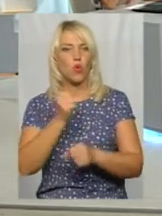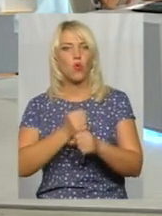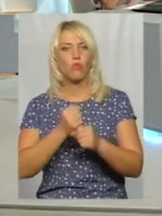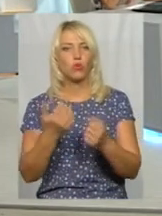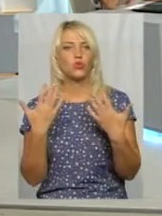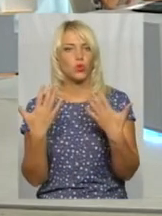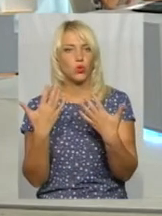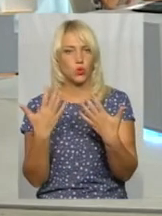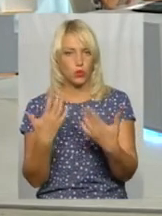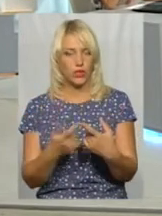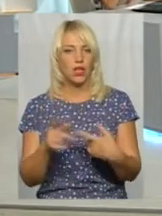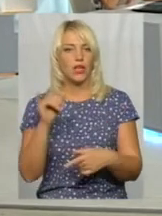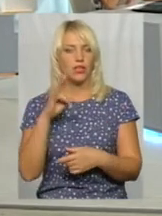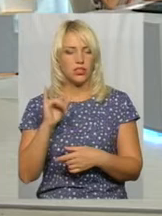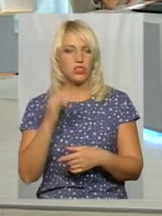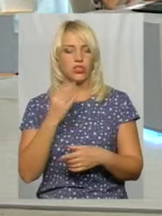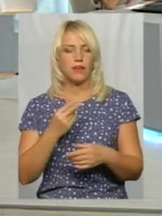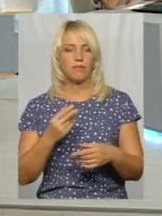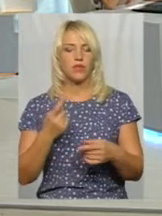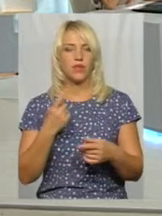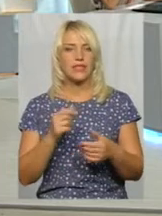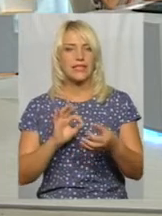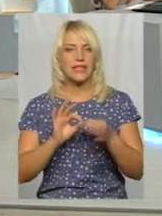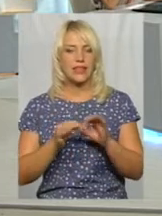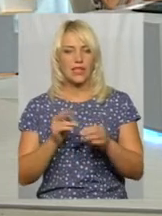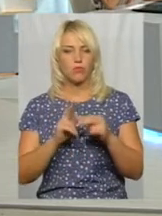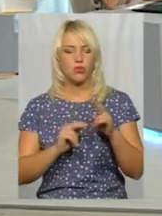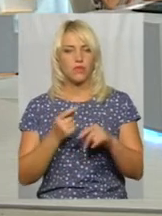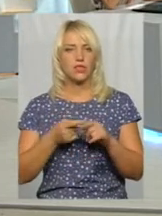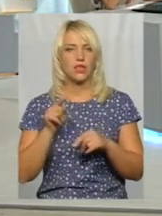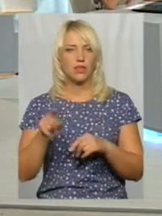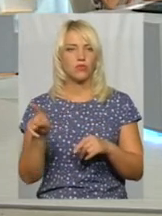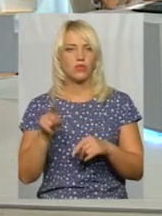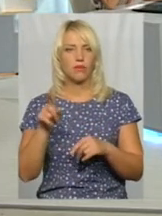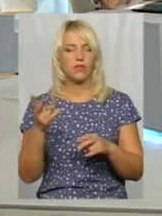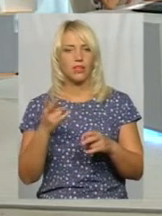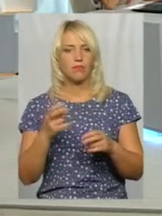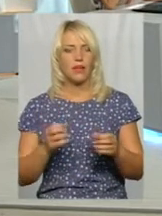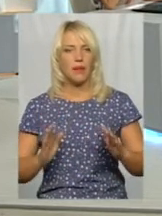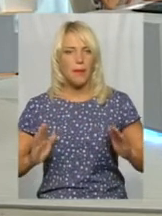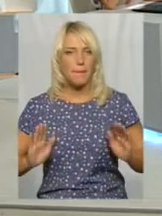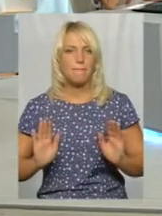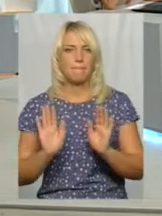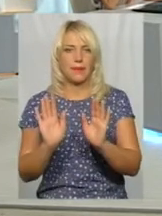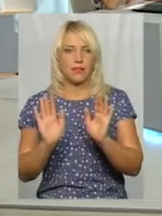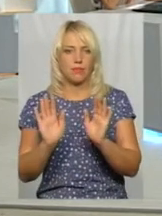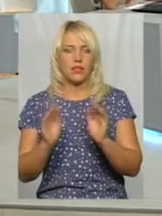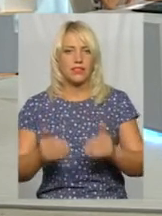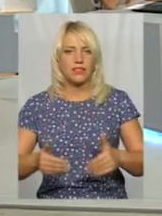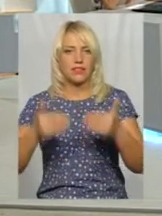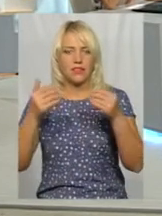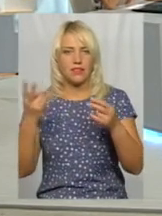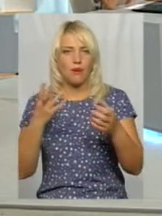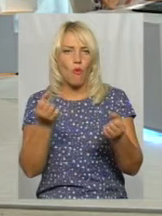у фірм, підрядчиків, але ще і складне тем будівництво, що там треба підпірні стіни будувати, тобто, укріплювати дуже багато,